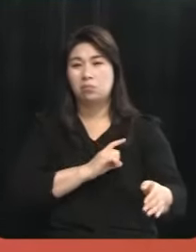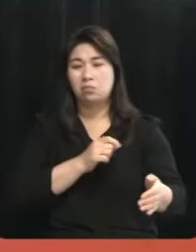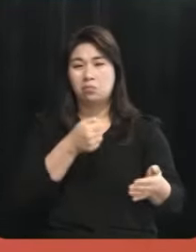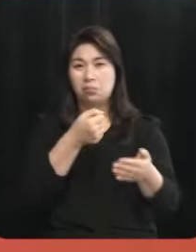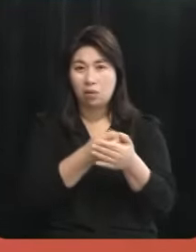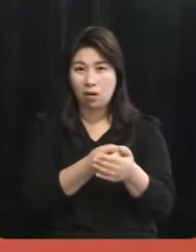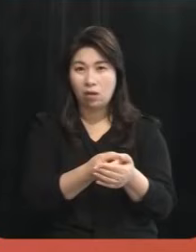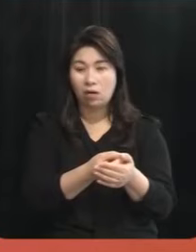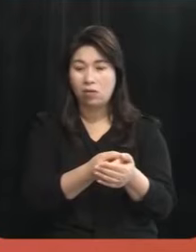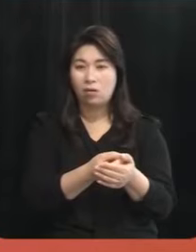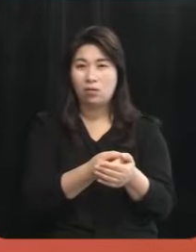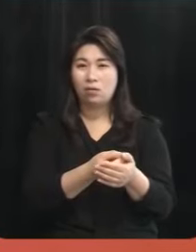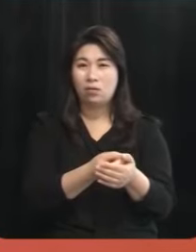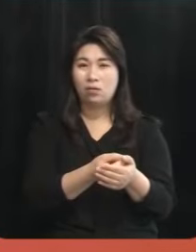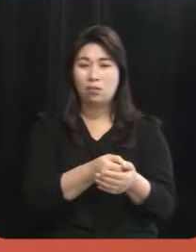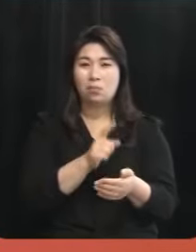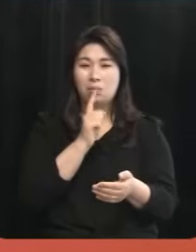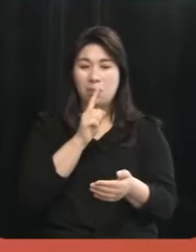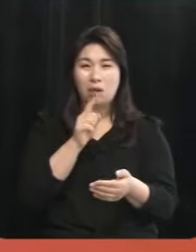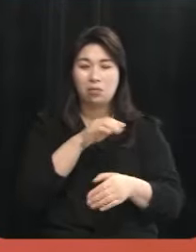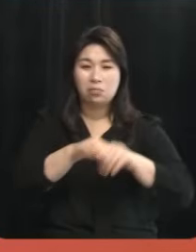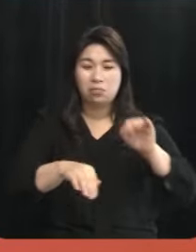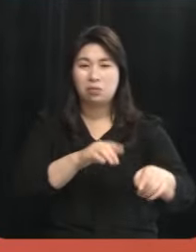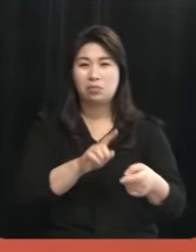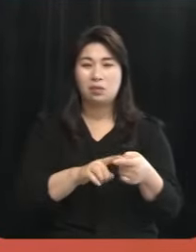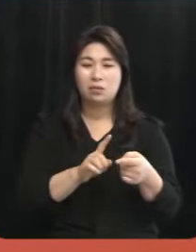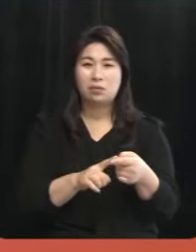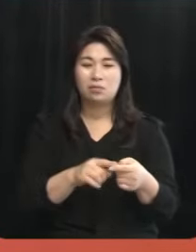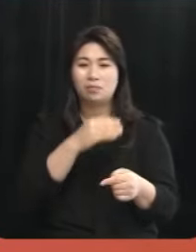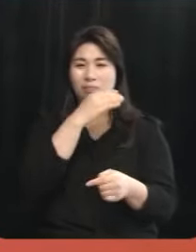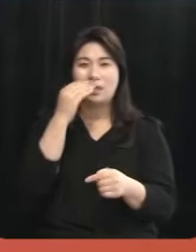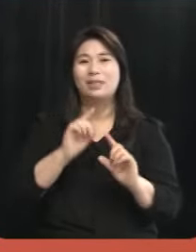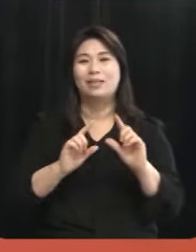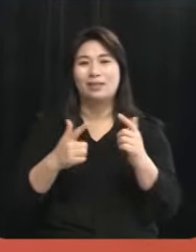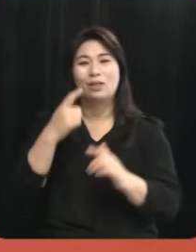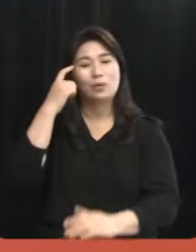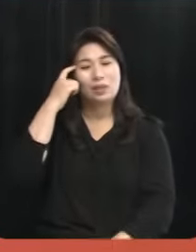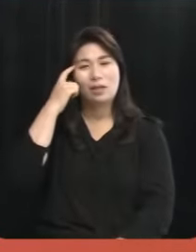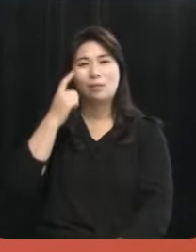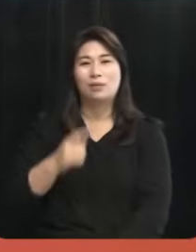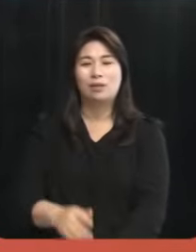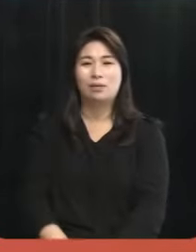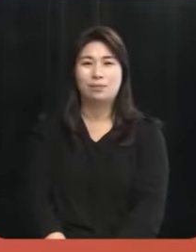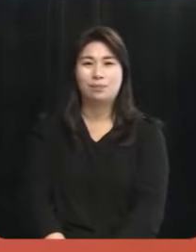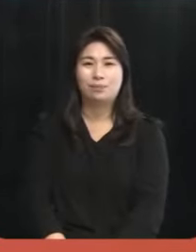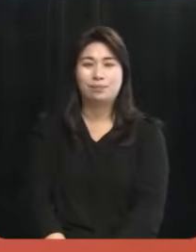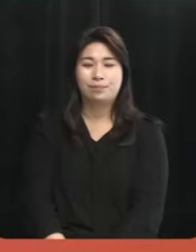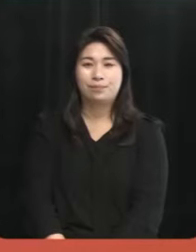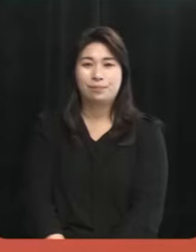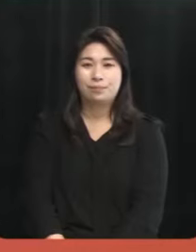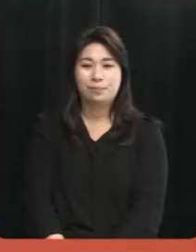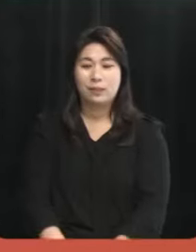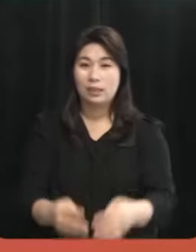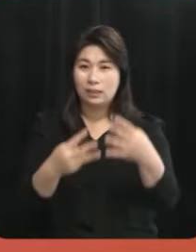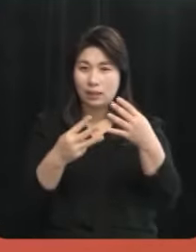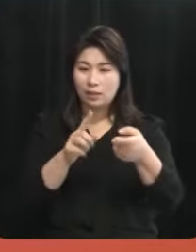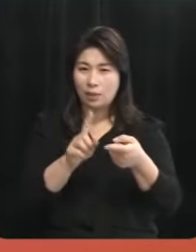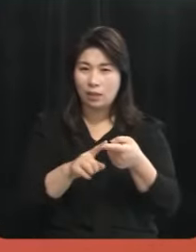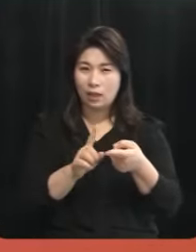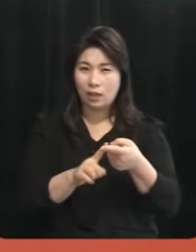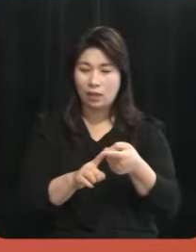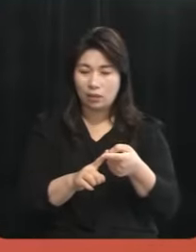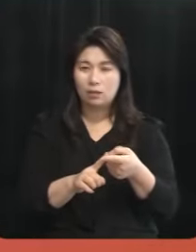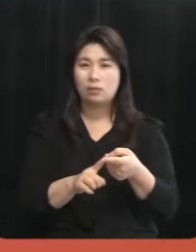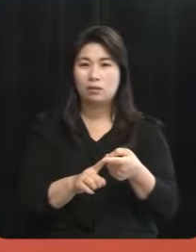왈과왈부하는 것은 옳지 않다고 생각합니다 그런 면에서 4.3의 정명은